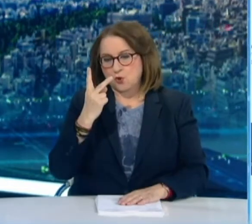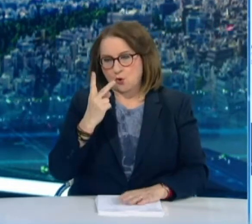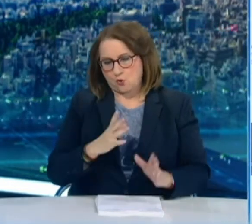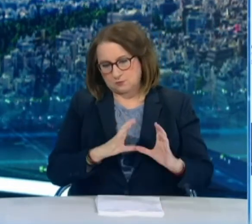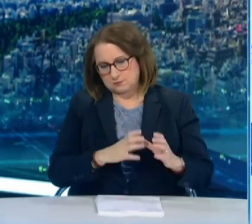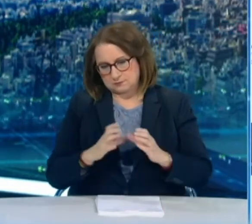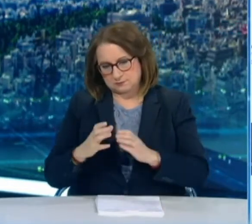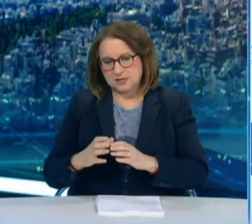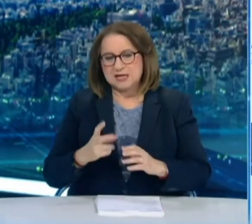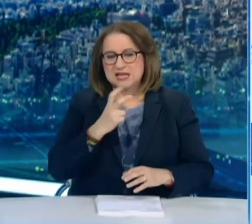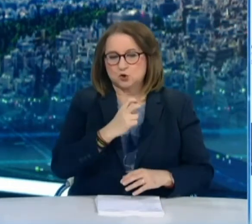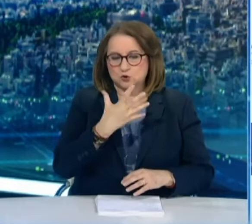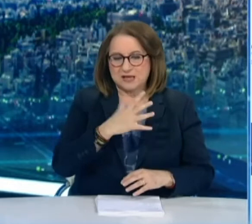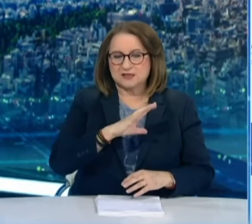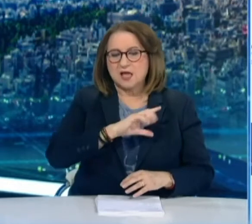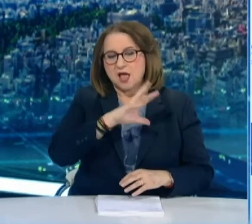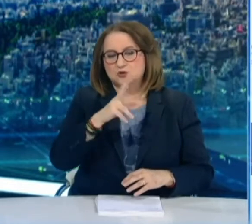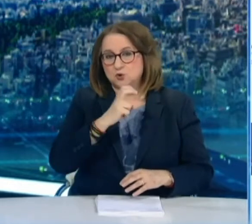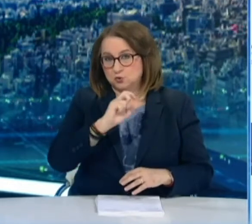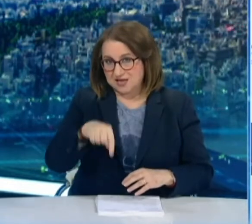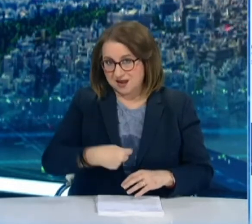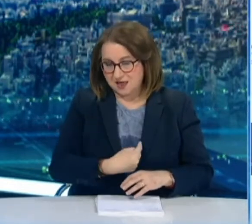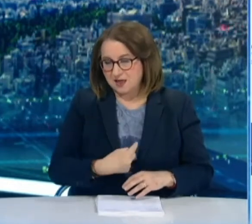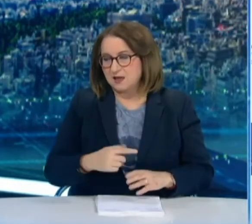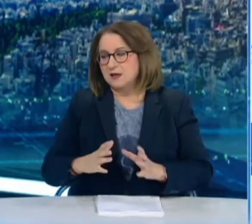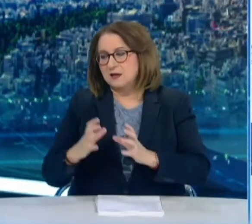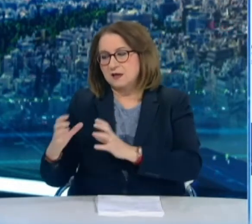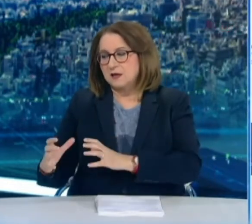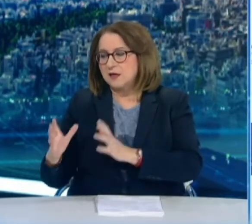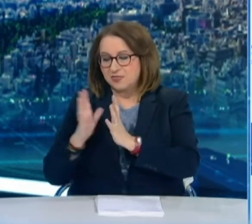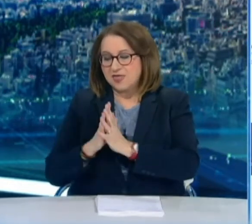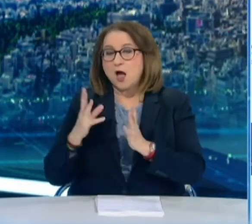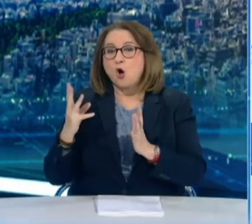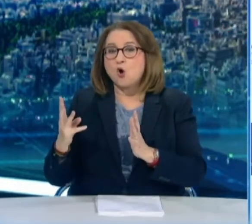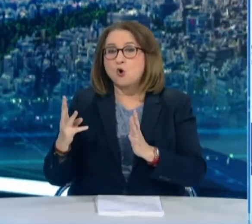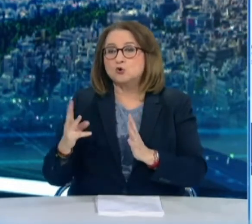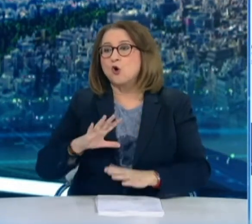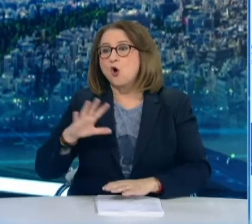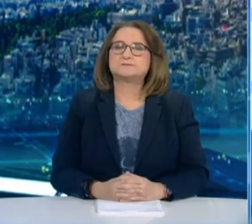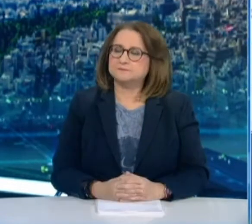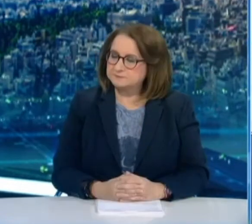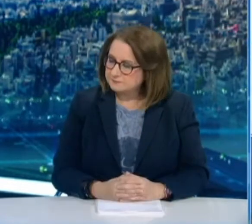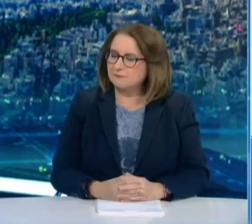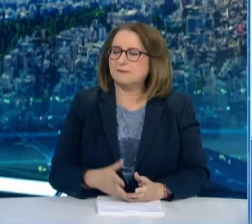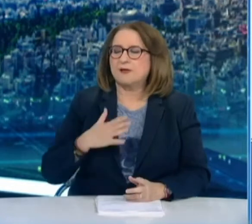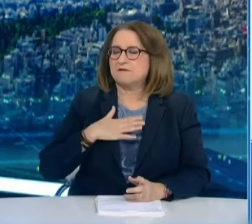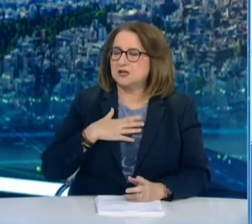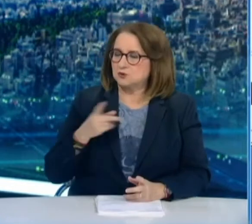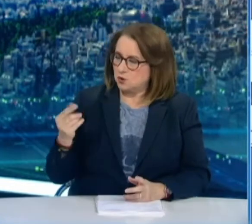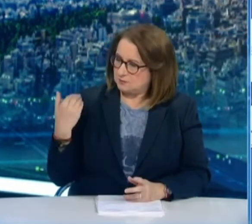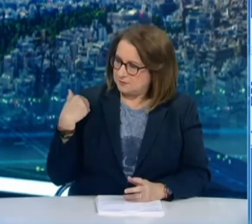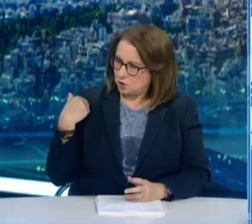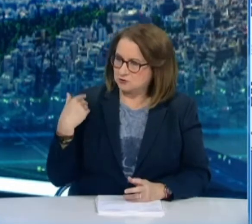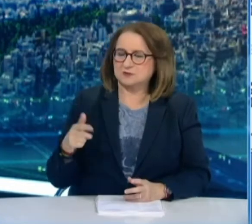πρώτη 25-29 και η δεύτερη 18-24. Μόλις